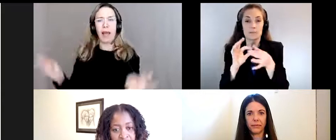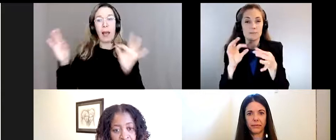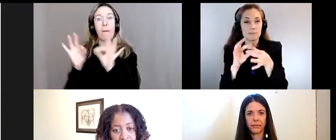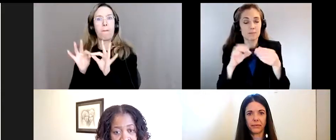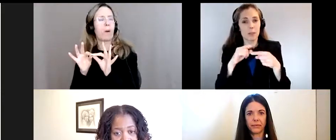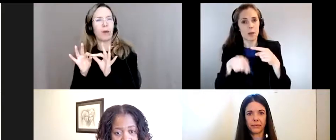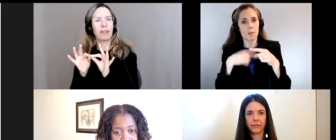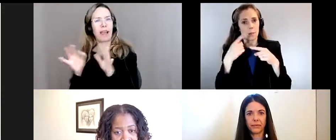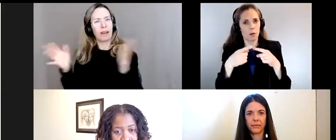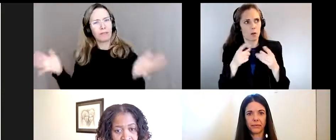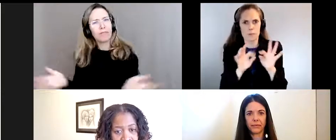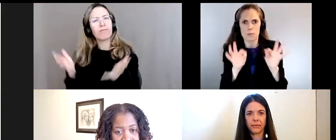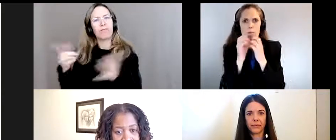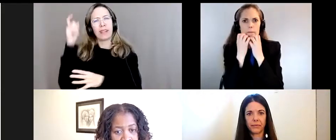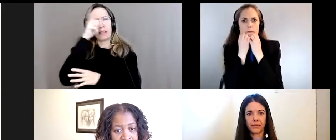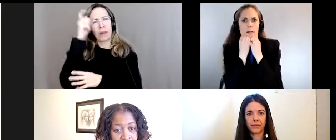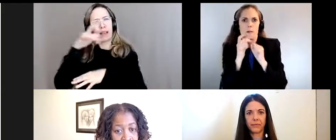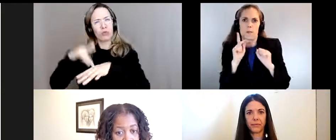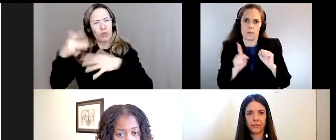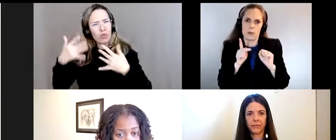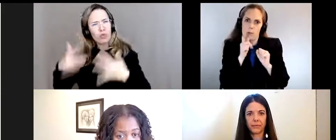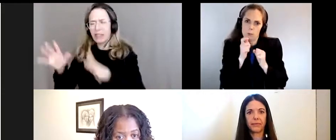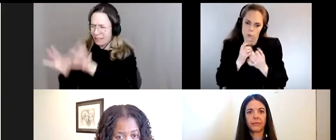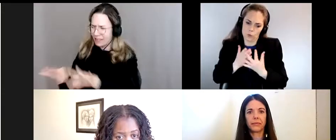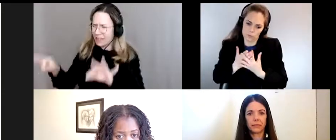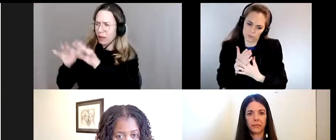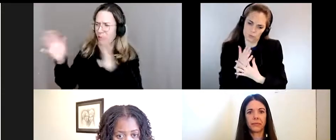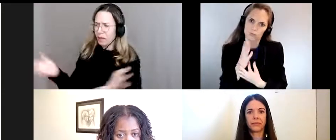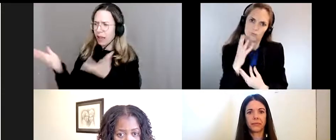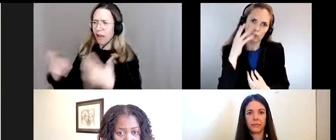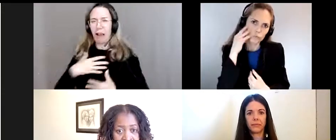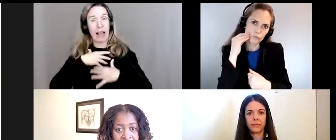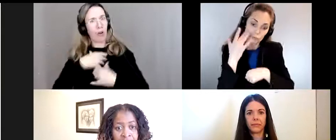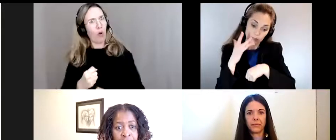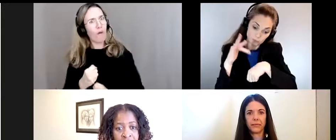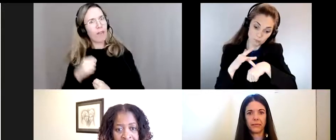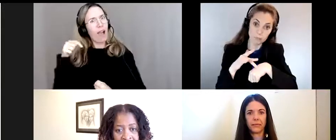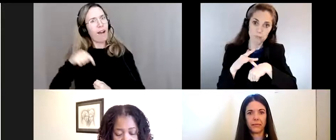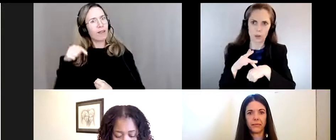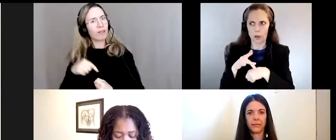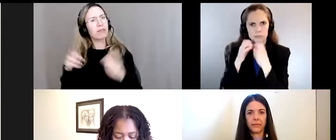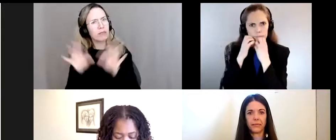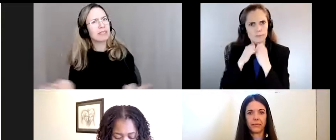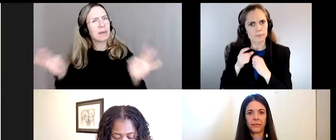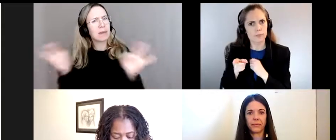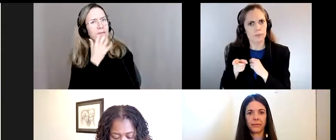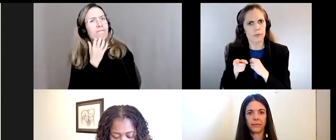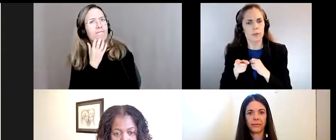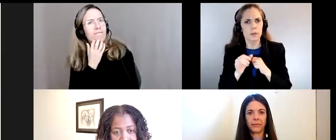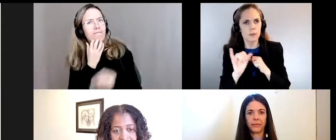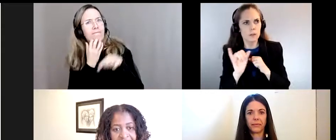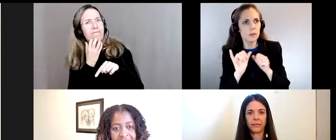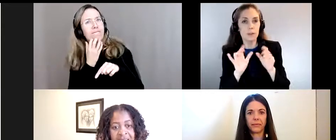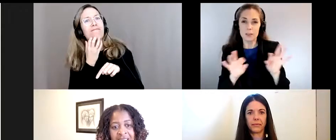valoriser les expériences vécues, l'importance de la confiance comme élément critique pour bâtir